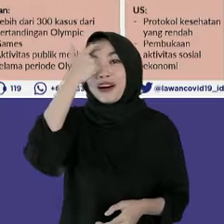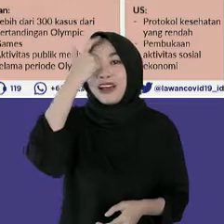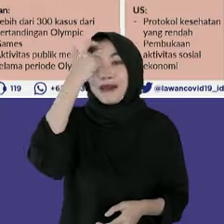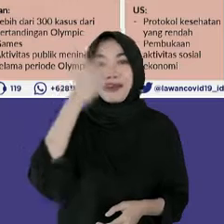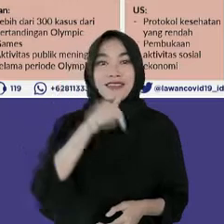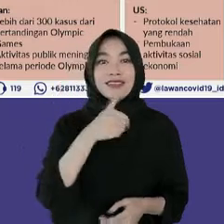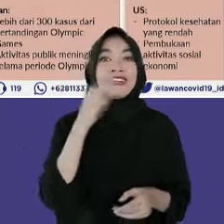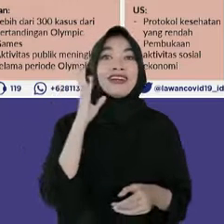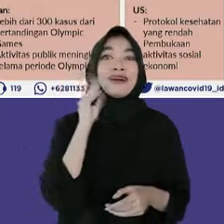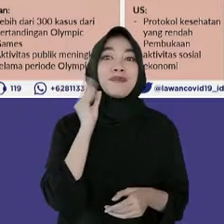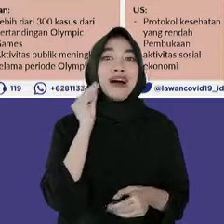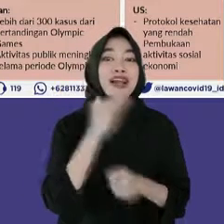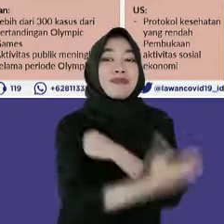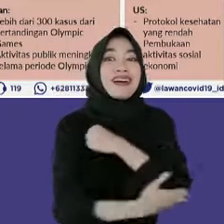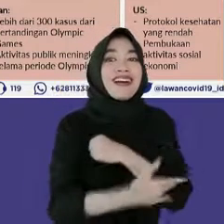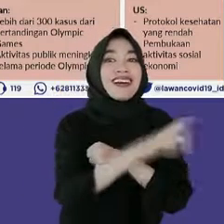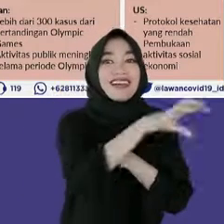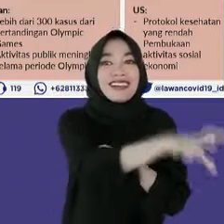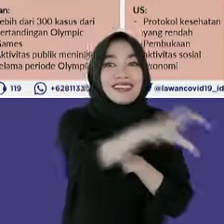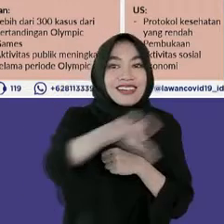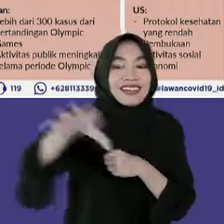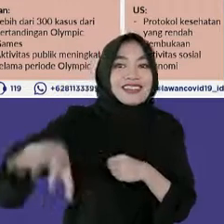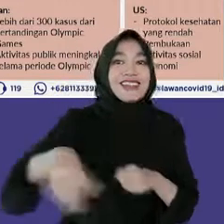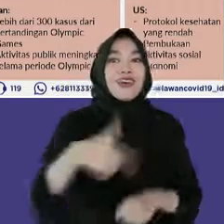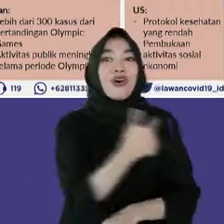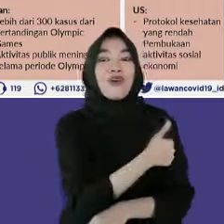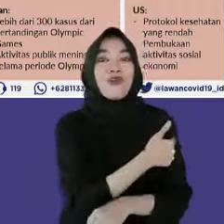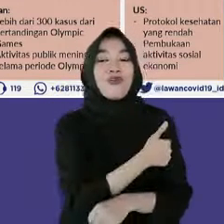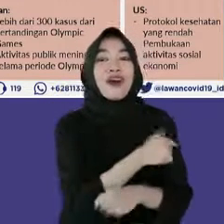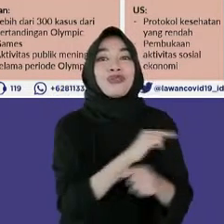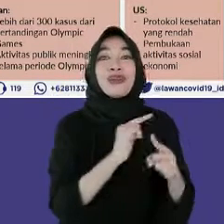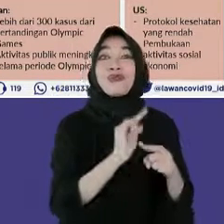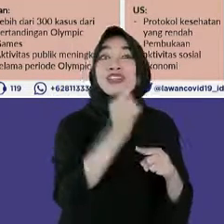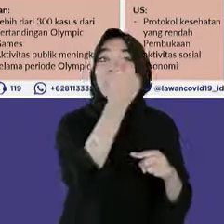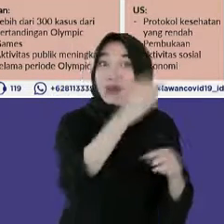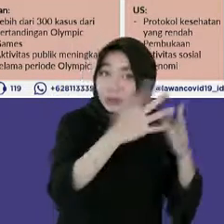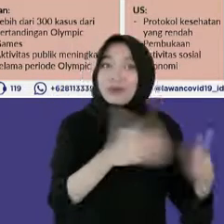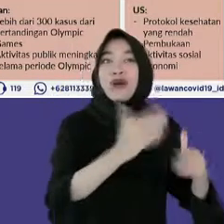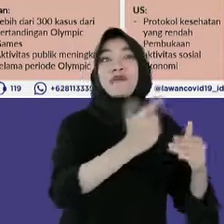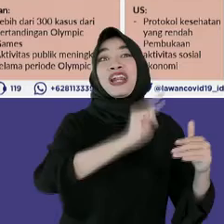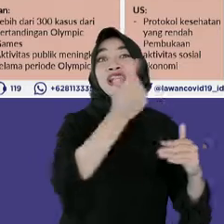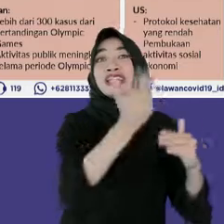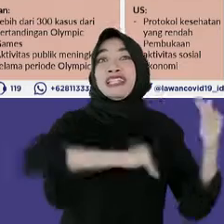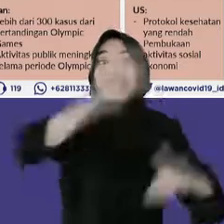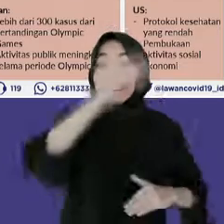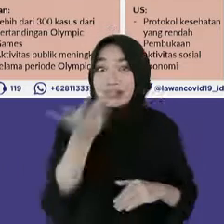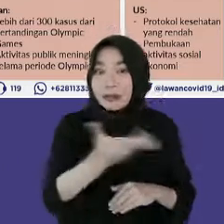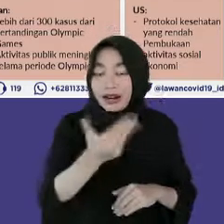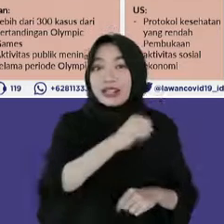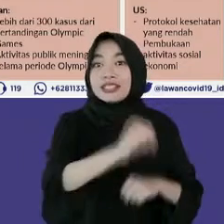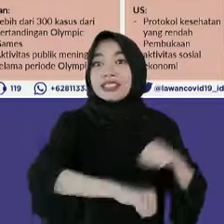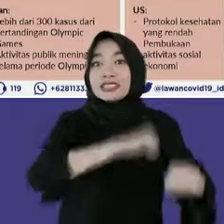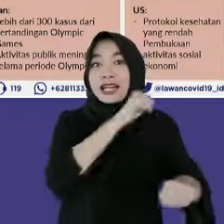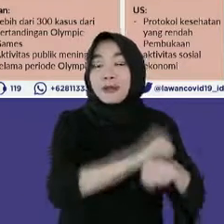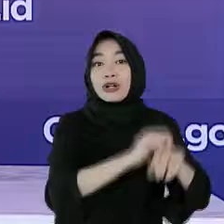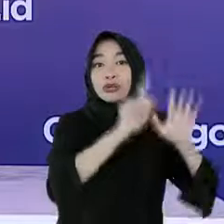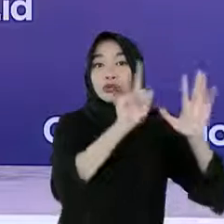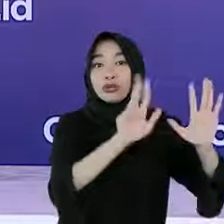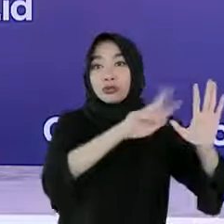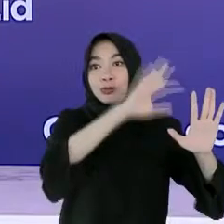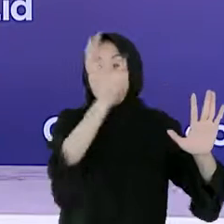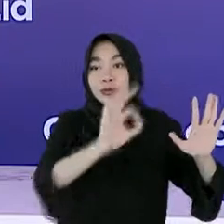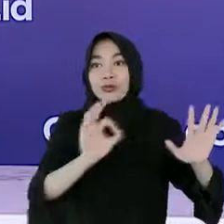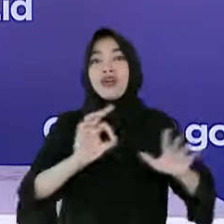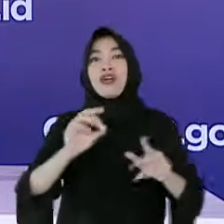negara-negara dengan cakupan vaksinasi dosis pertama yang tertinggi di dunia, yaitu Singapura, 79 persen,